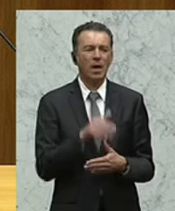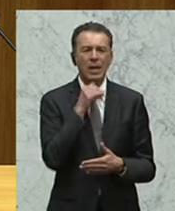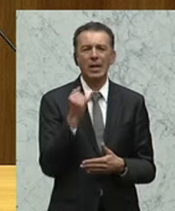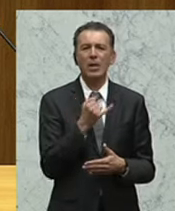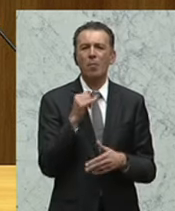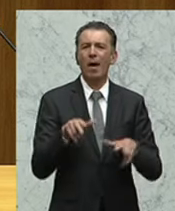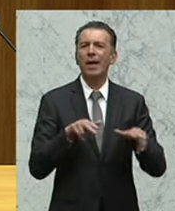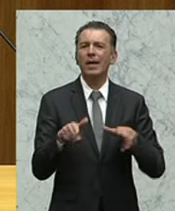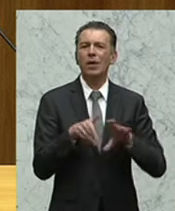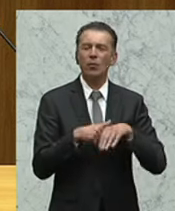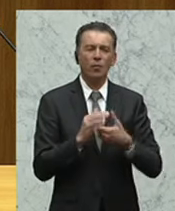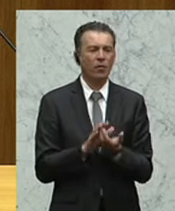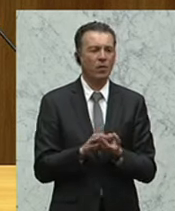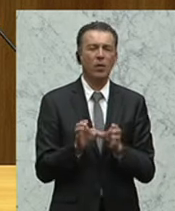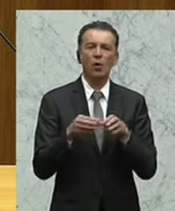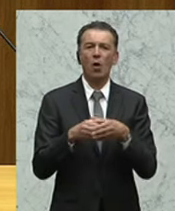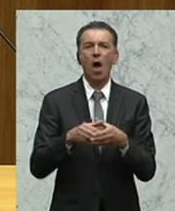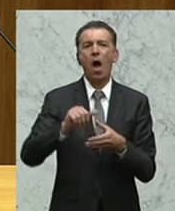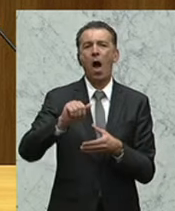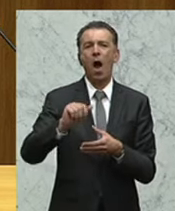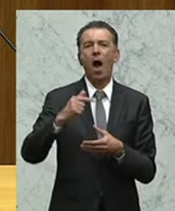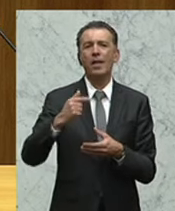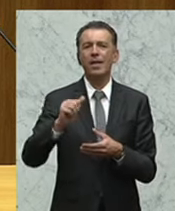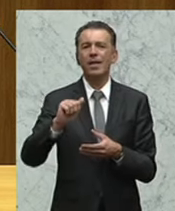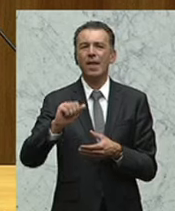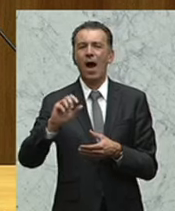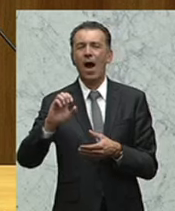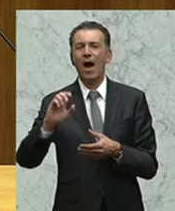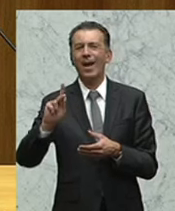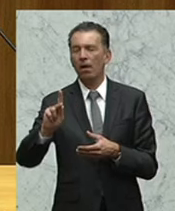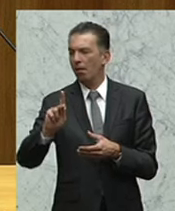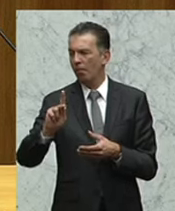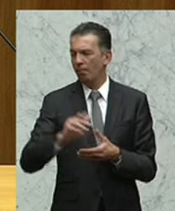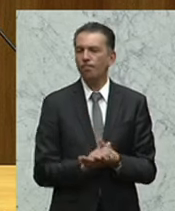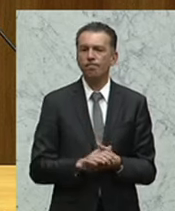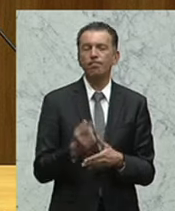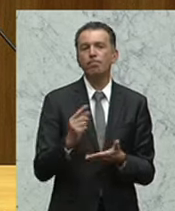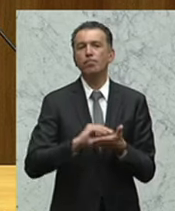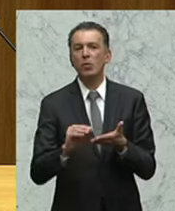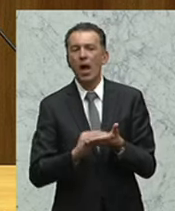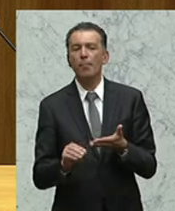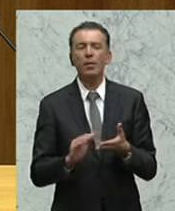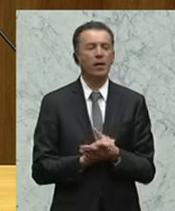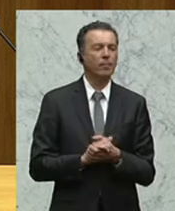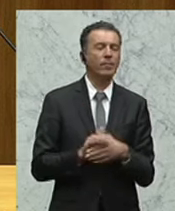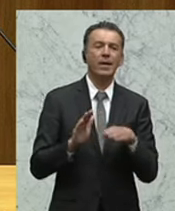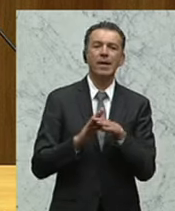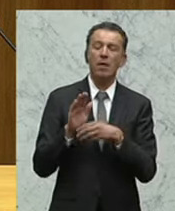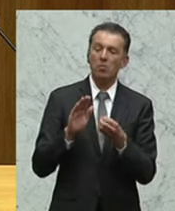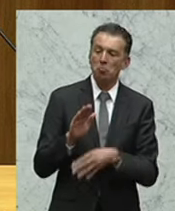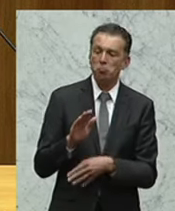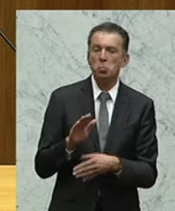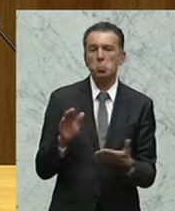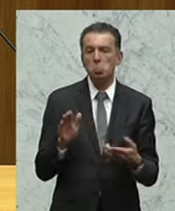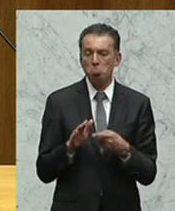immer so regierungsfreundlichen Gruppierung Attac. Und der schreibt, er hält den Gesetzentwurf für